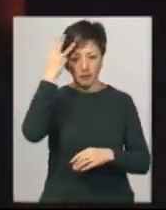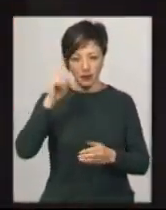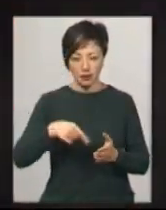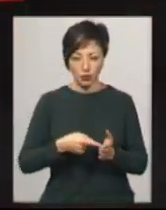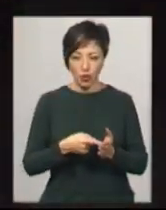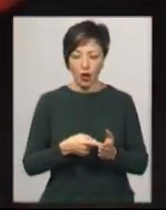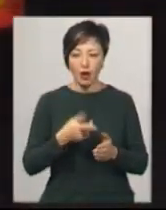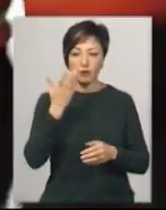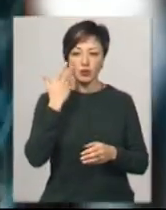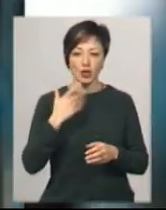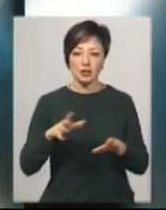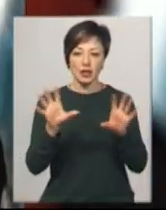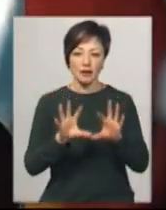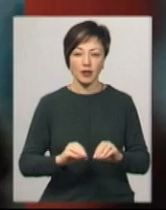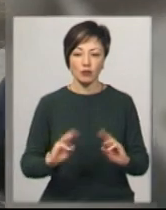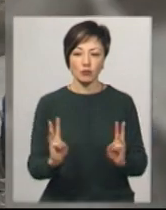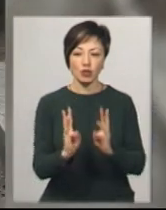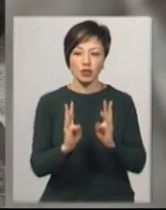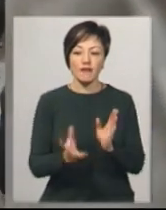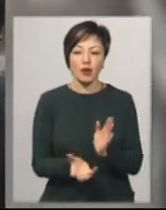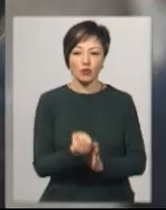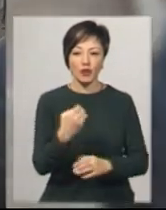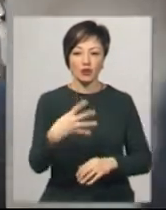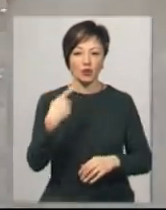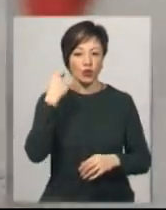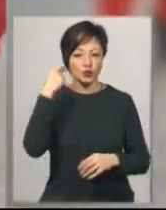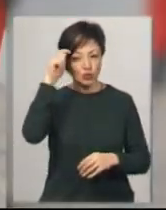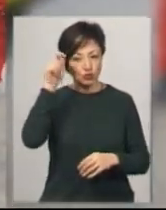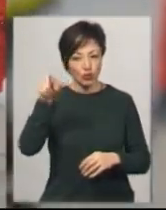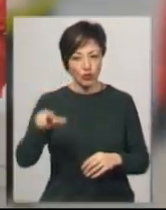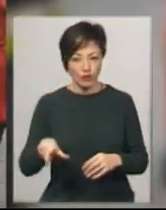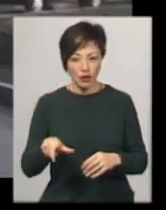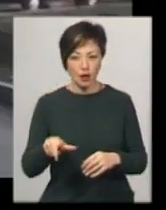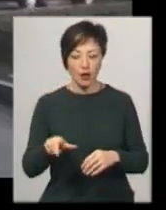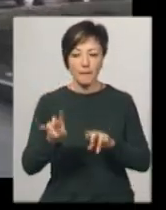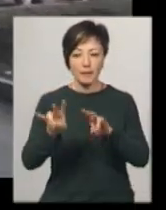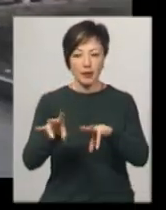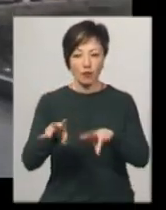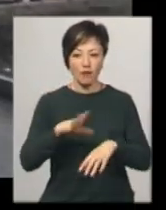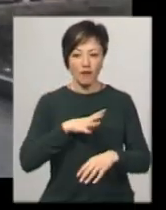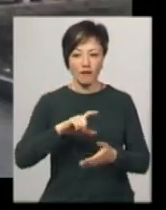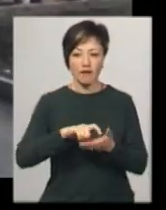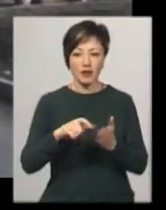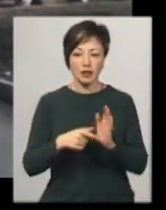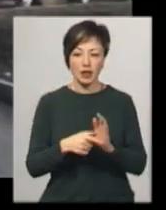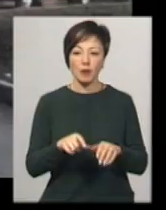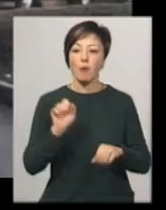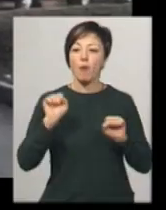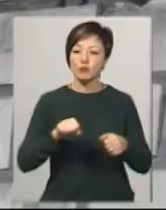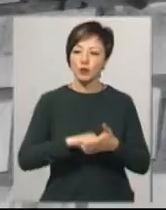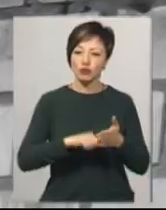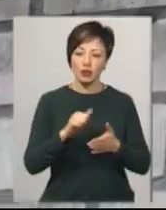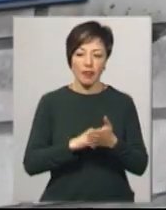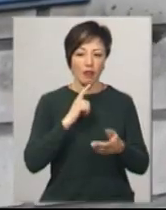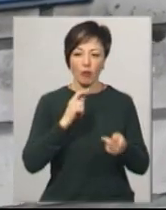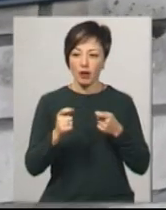центру. Під час ліквідації пожежі надзвичайників рятували 40-річного чоловіка, котрий перебував у квартирі. Ймовірно, причина пожежі –